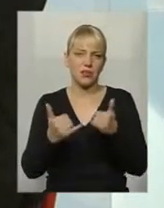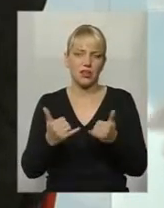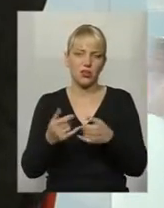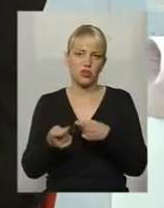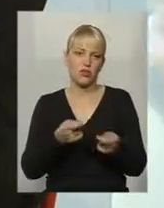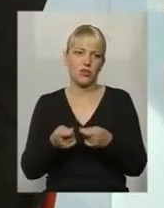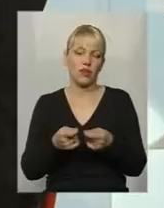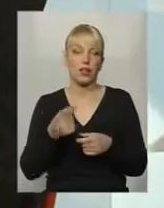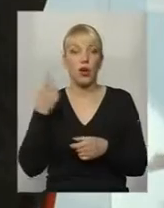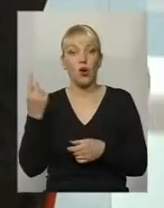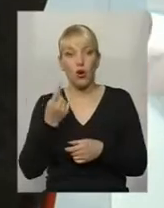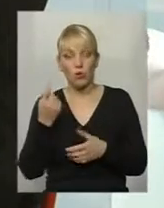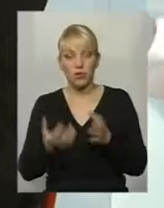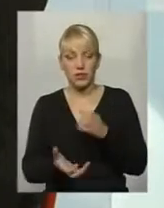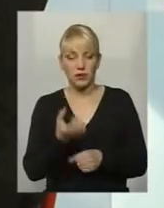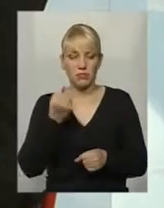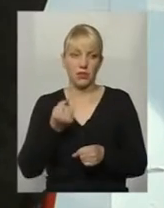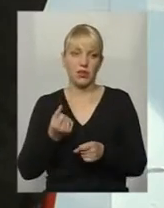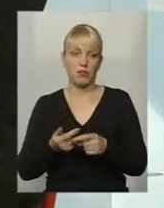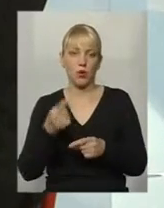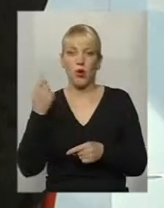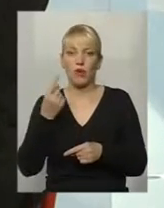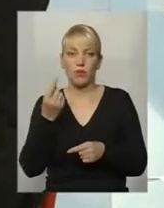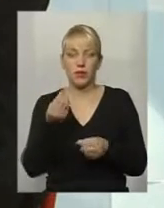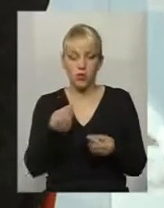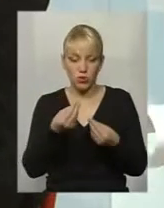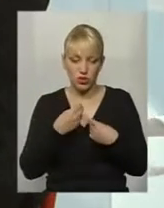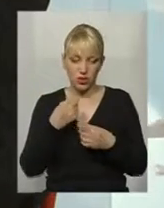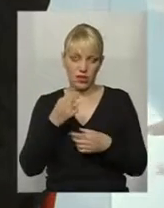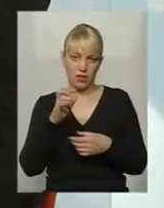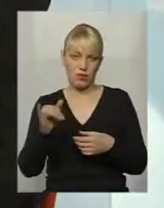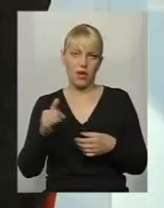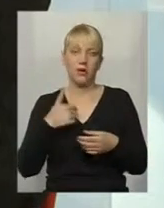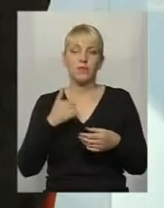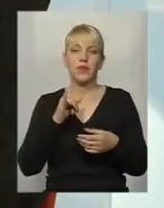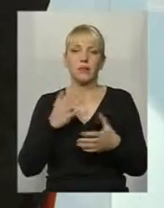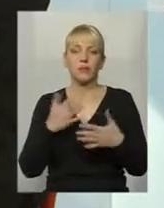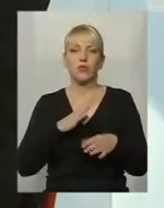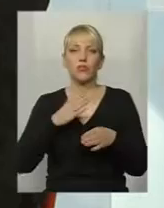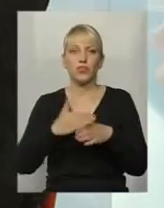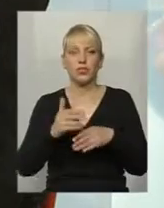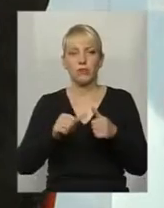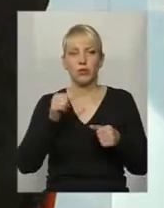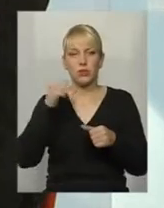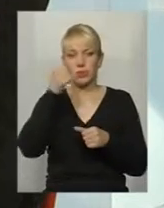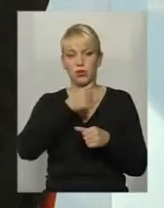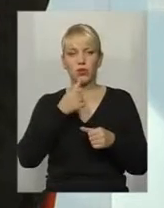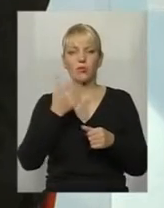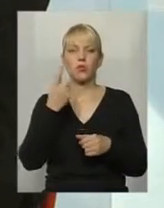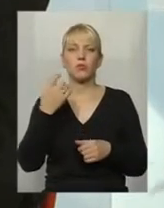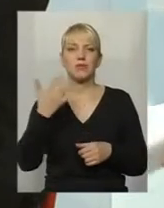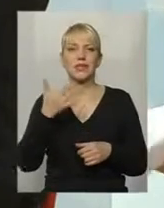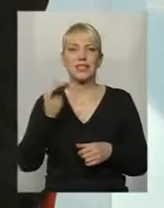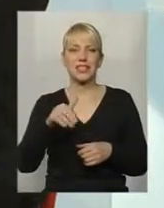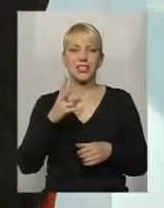так не можна. Обласна підтримала, обласна ж гроші нам давала. Вже було виділено, по заминулому році, 150 тисяч на